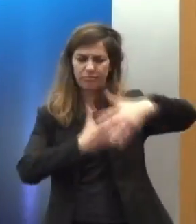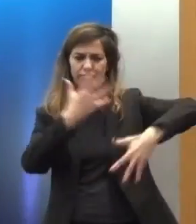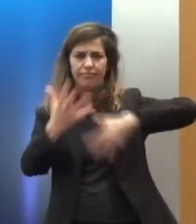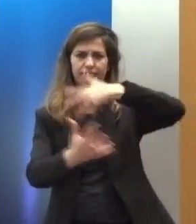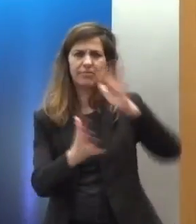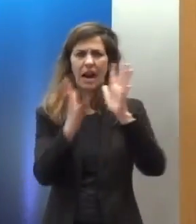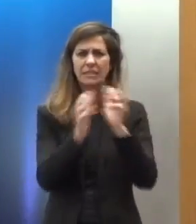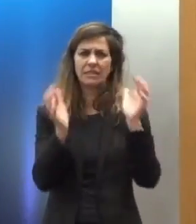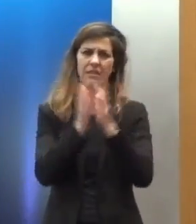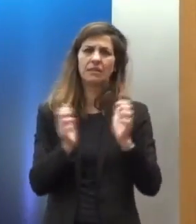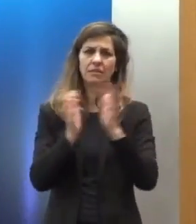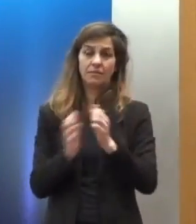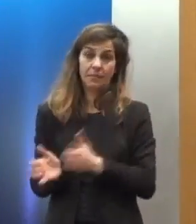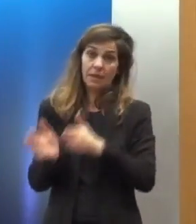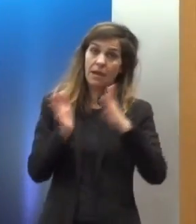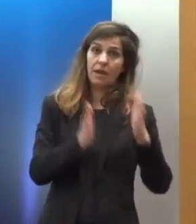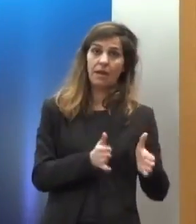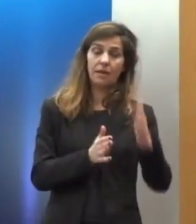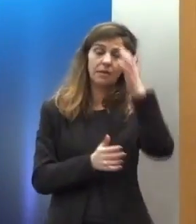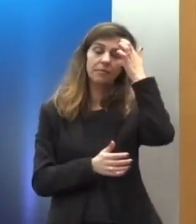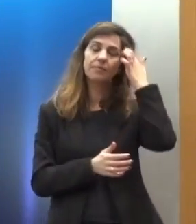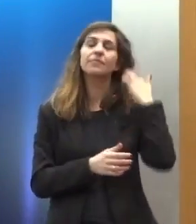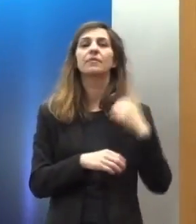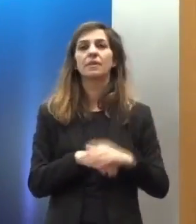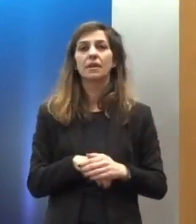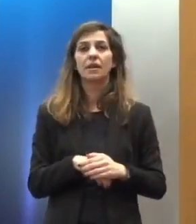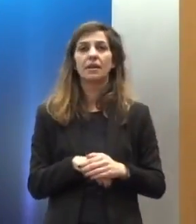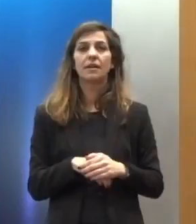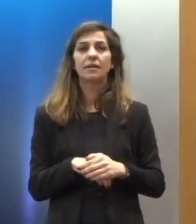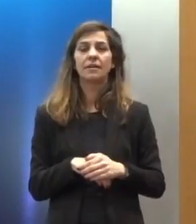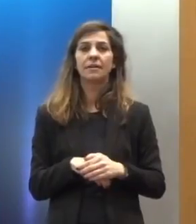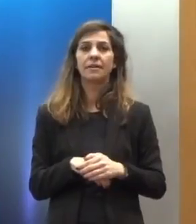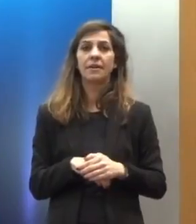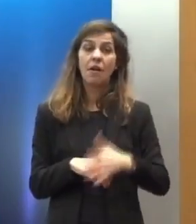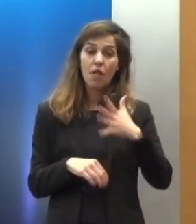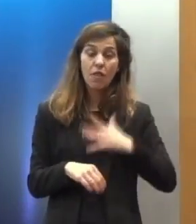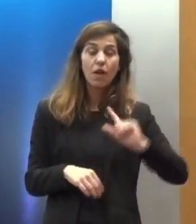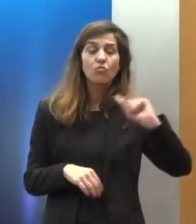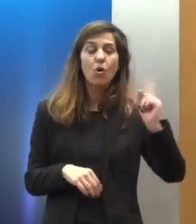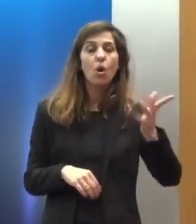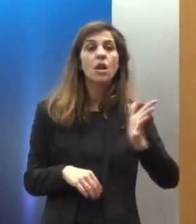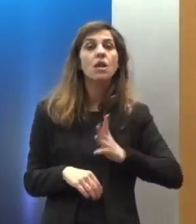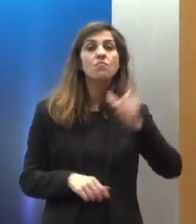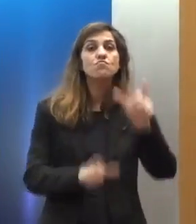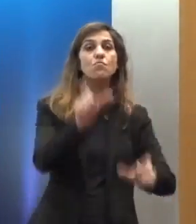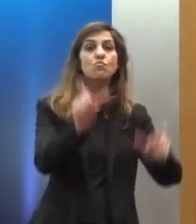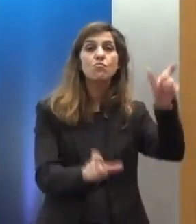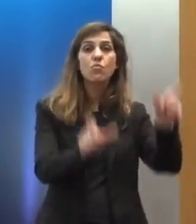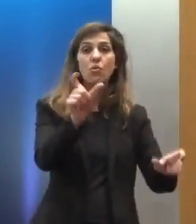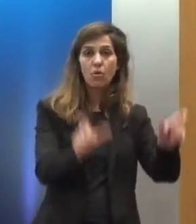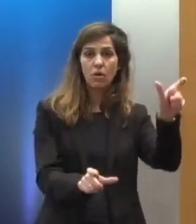αλλά και από την άλλη μεριά να εμπεδοθεί στους πολίτες η